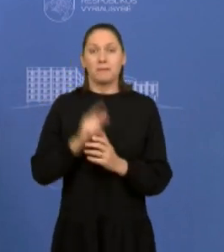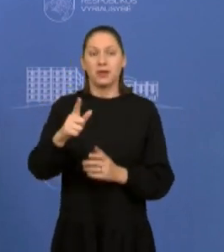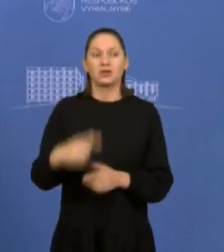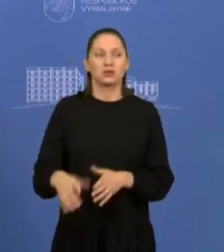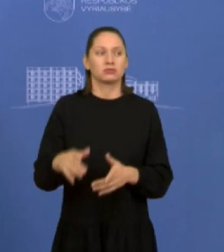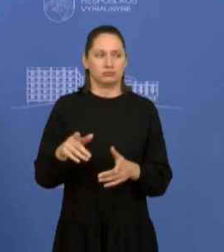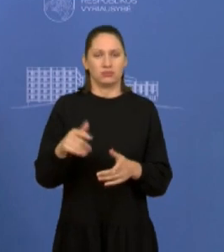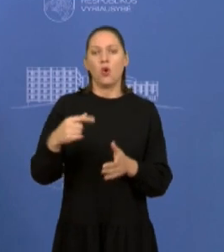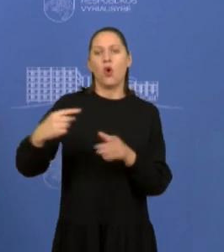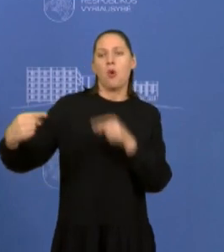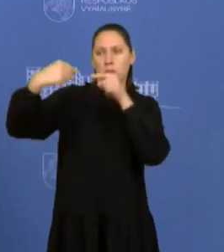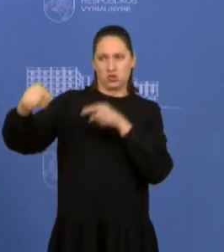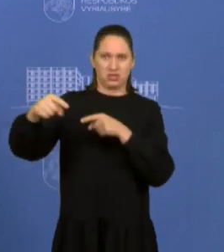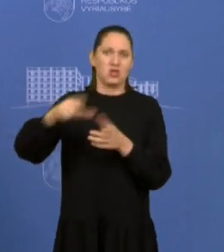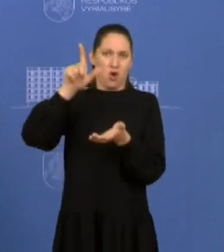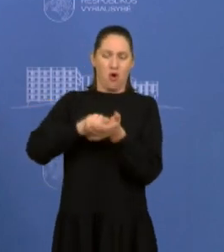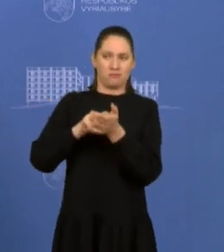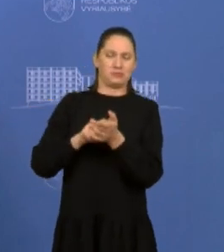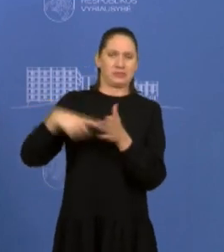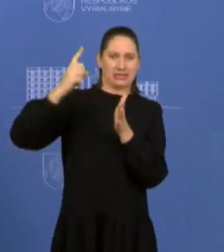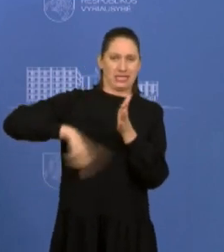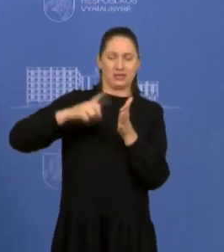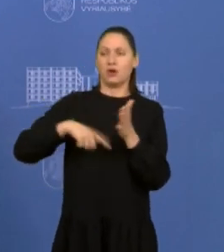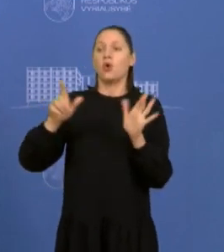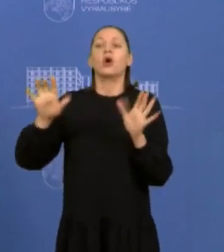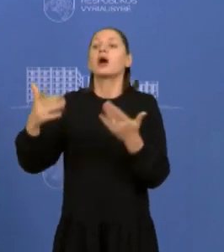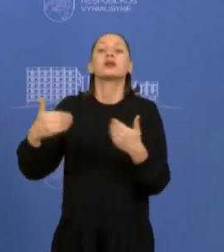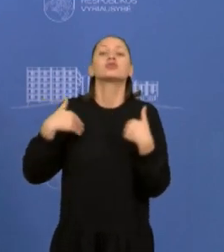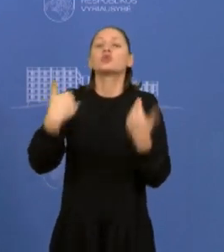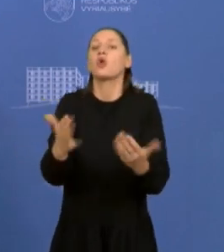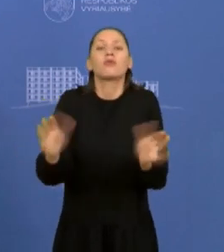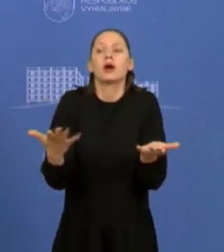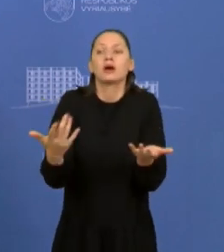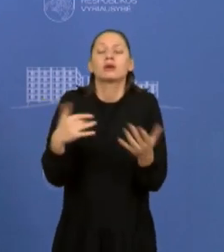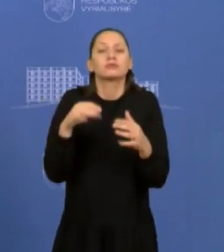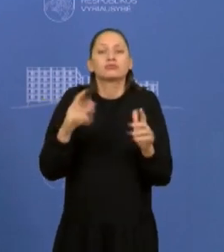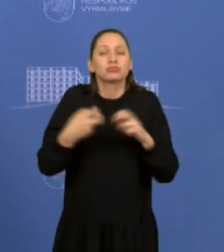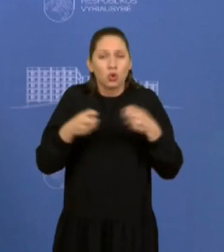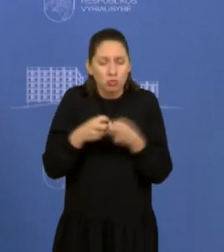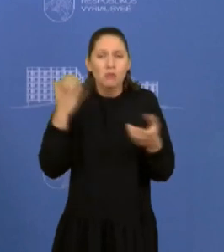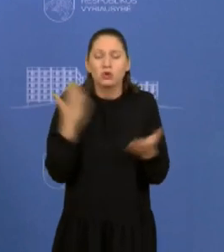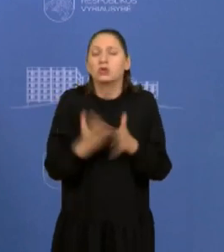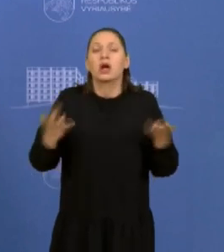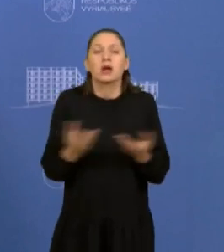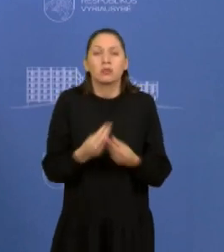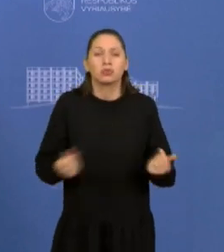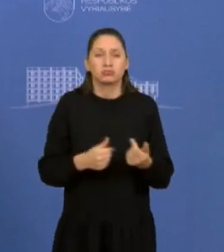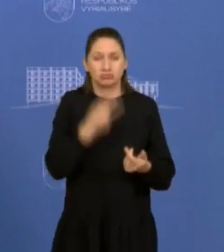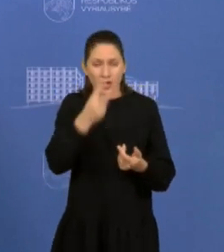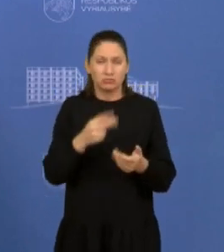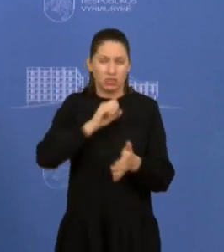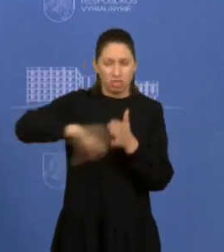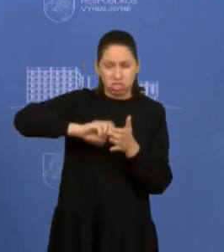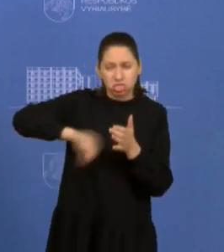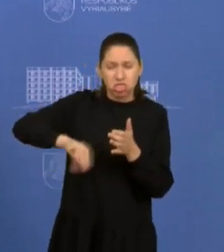Sėpnų vietų. Tai aš nelabai matau pasiūlymų, ta prasme, kaip realiai spęsti ir augančios